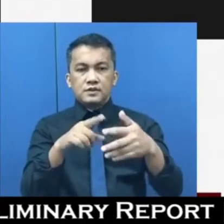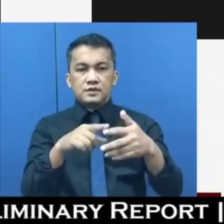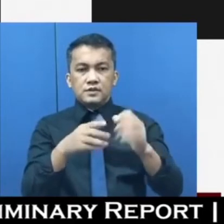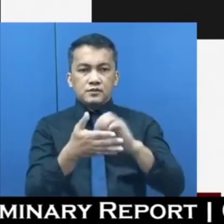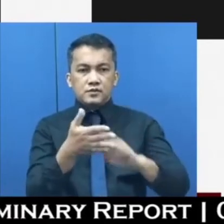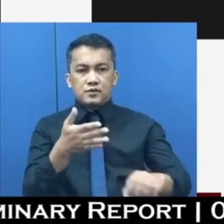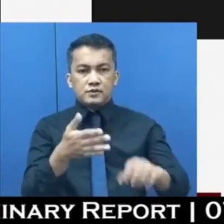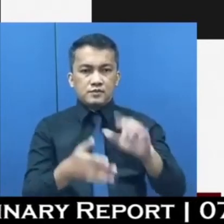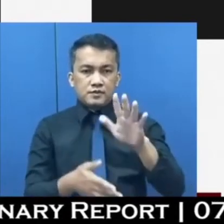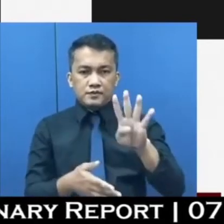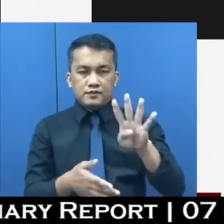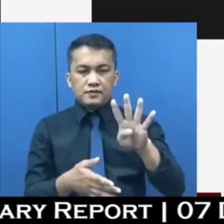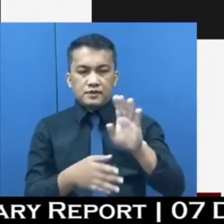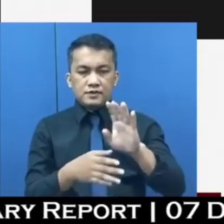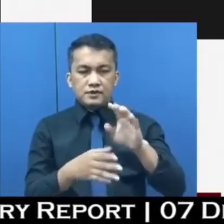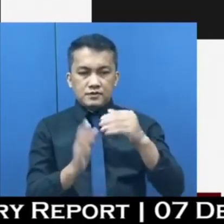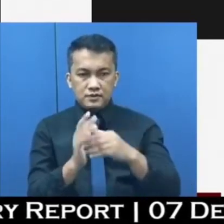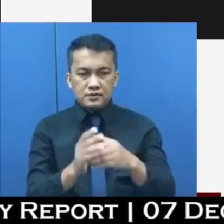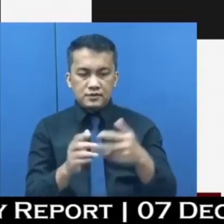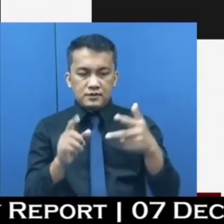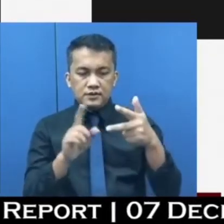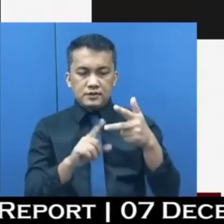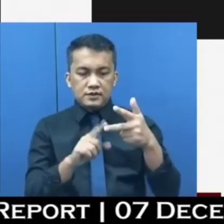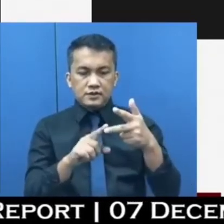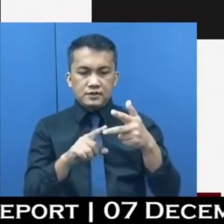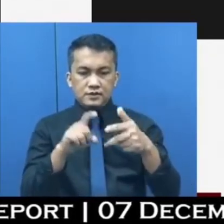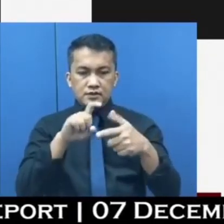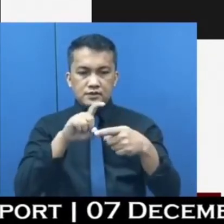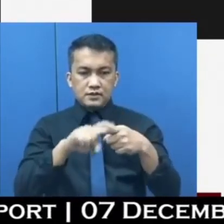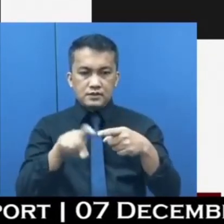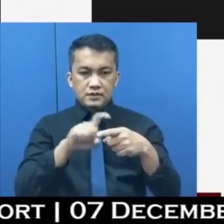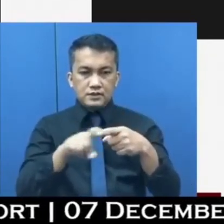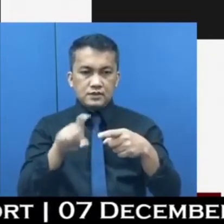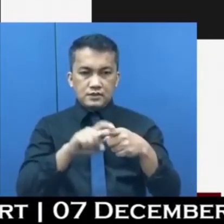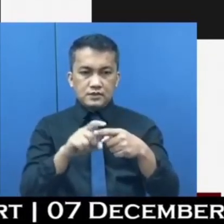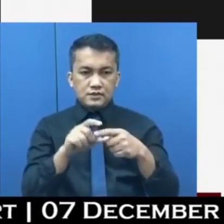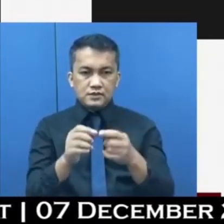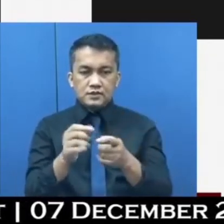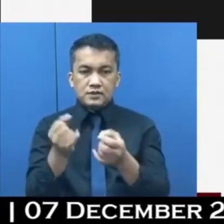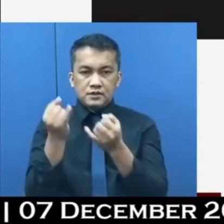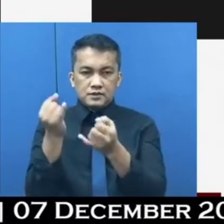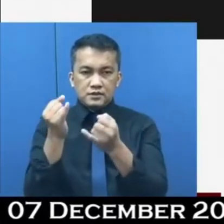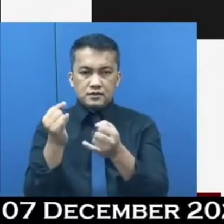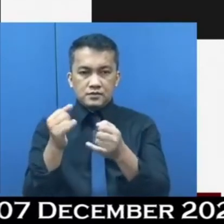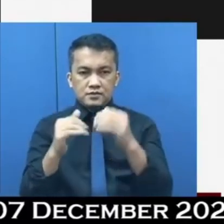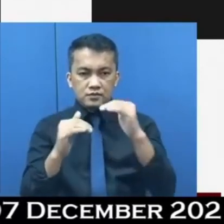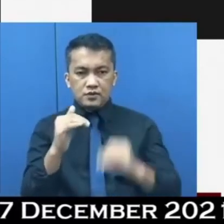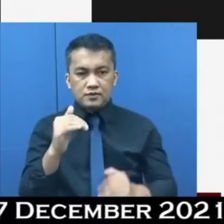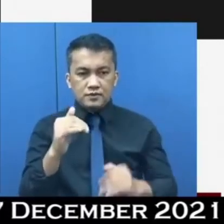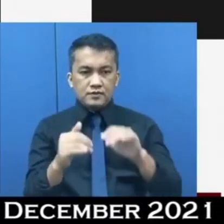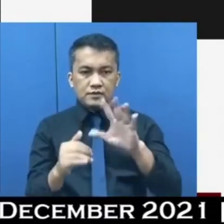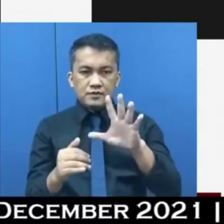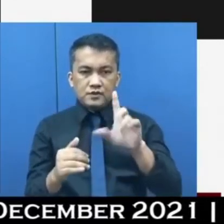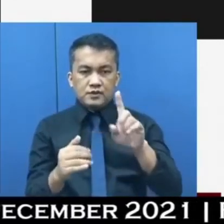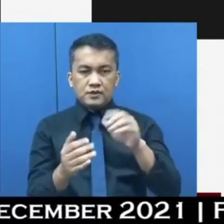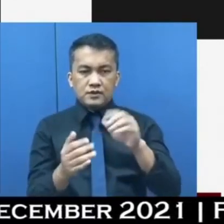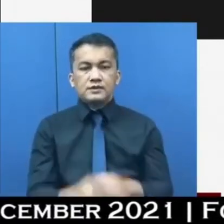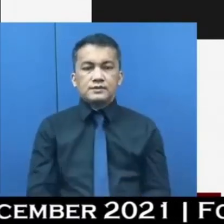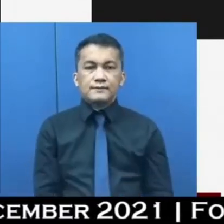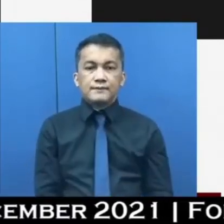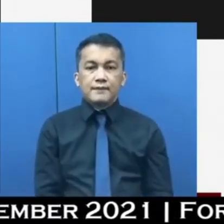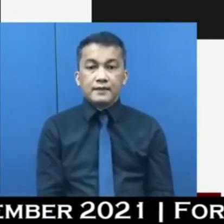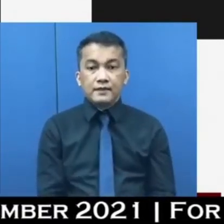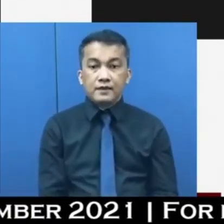54,000 at electrical installation bumaba rin ng 51,000 I will I will check